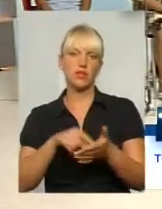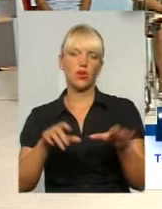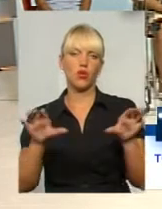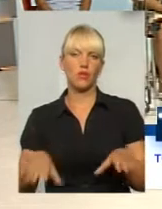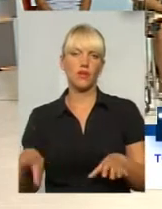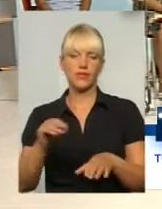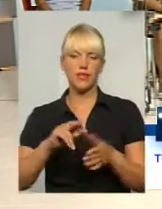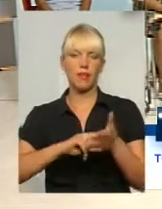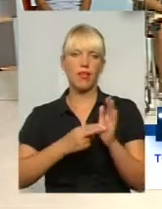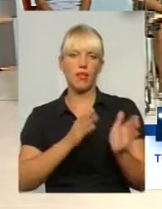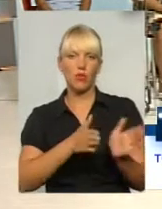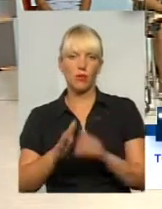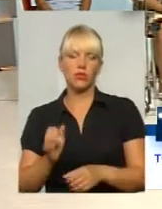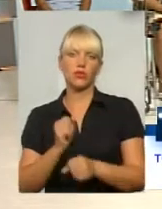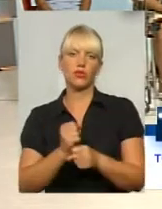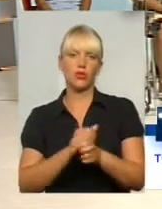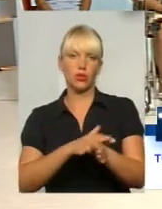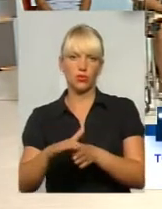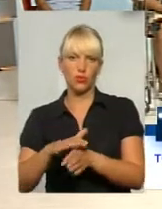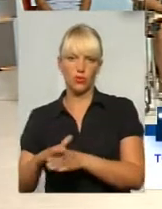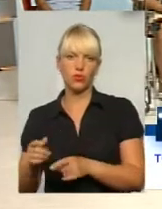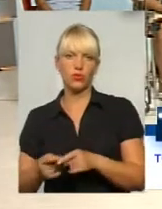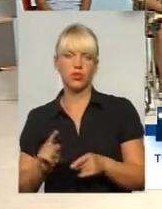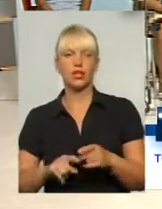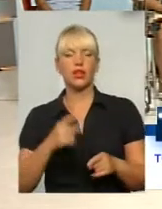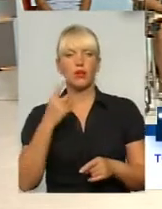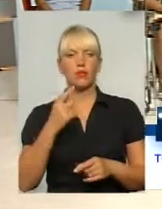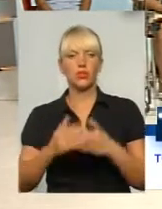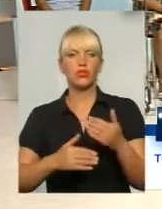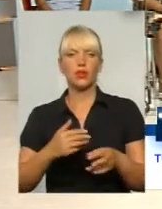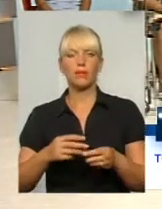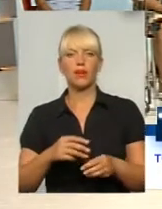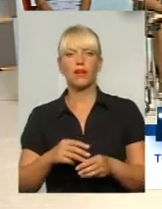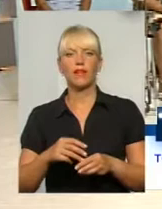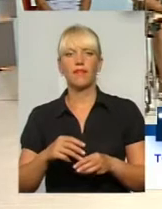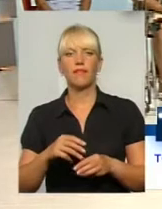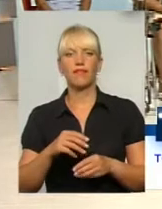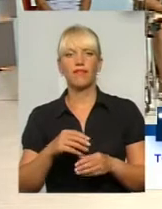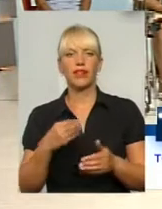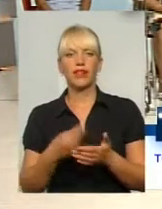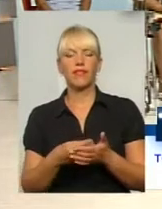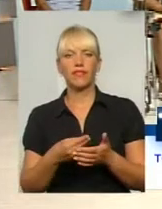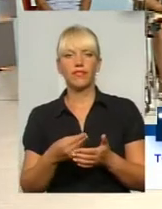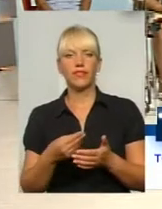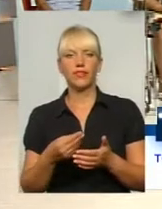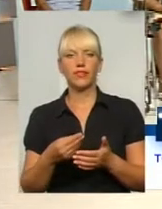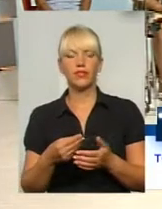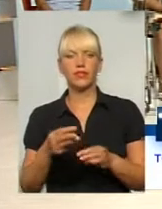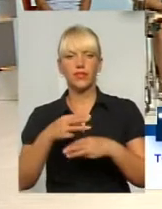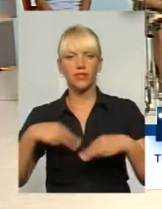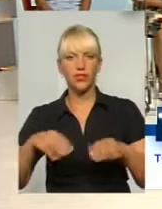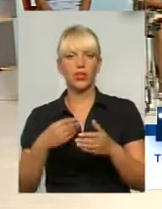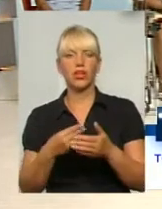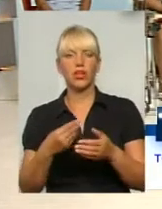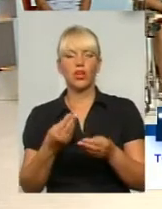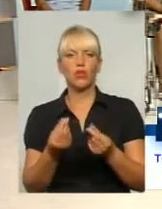почати перший етап? Перший етап, це буквально фіномправління зараз будуть підготовлені після сесії, тому що